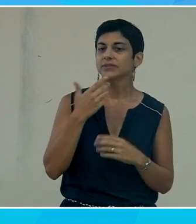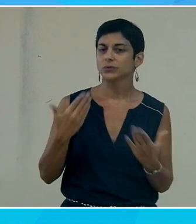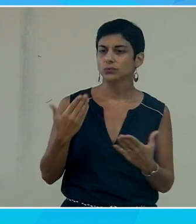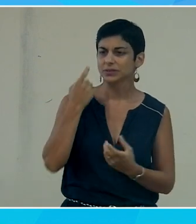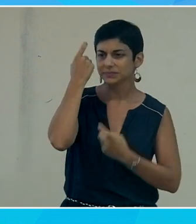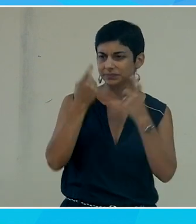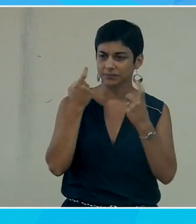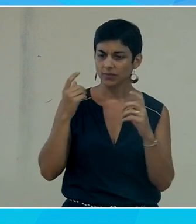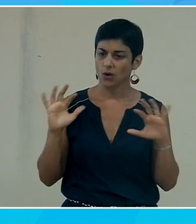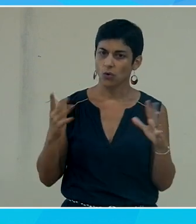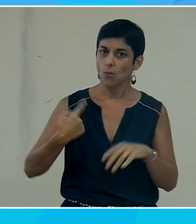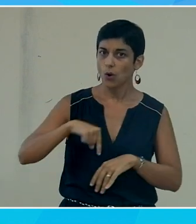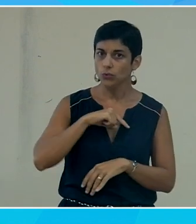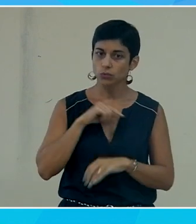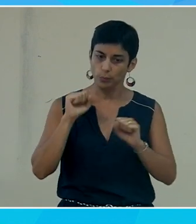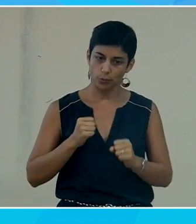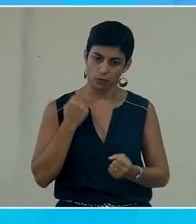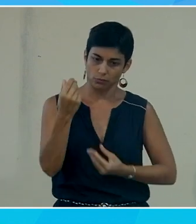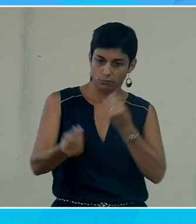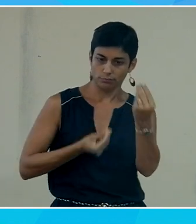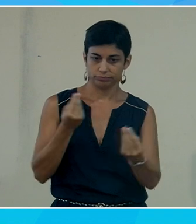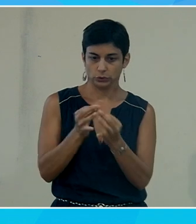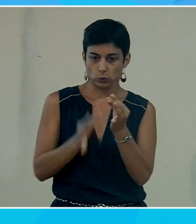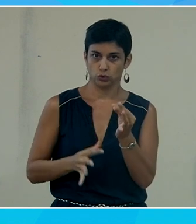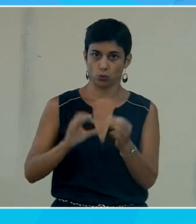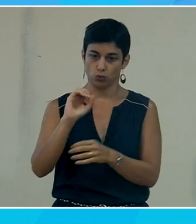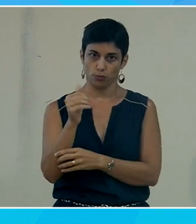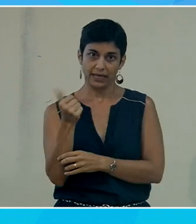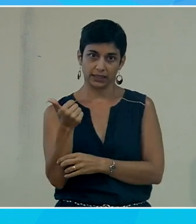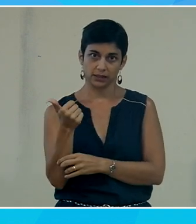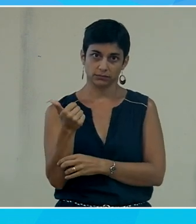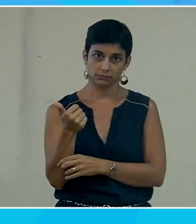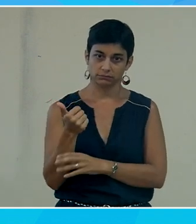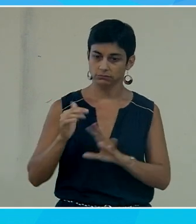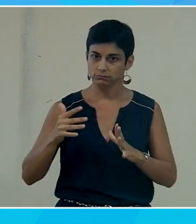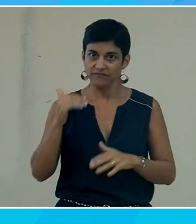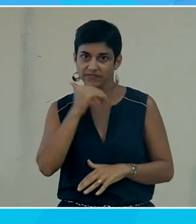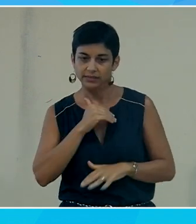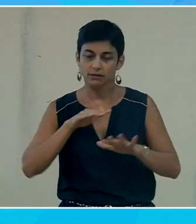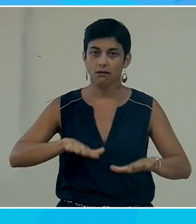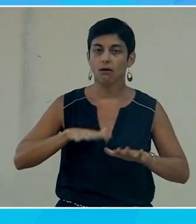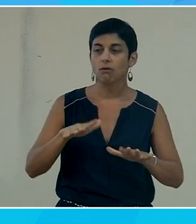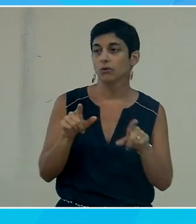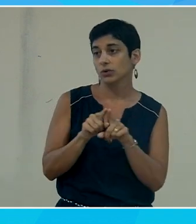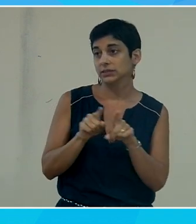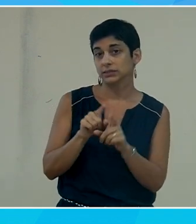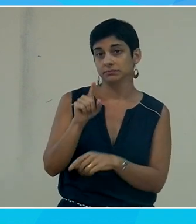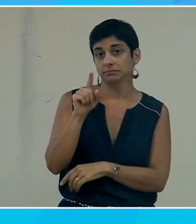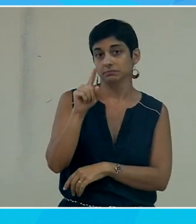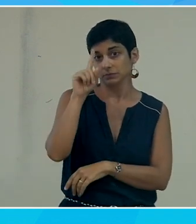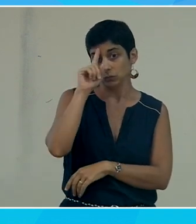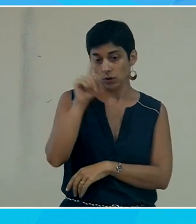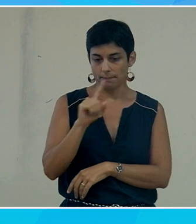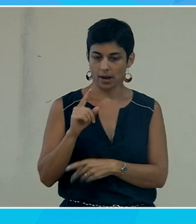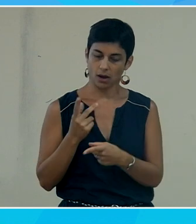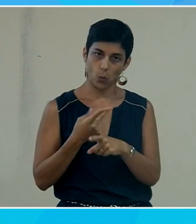quelle vitesse on va être capable d'apporter ces solutions numériques et est-ce qu'il n'est pas préférable effectivement de fournir des outils